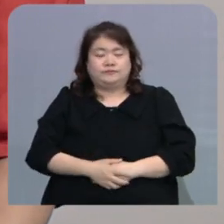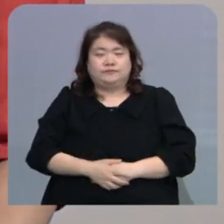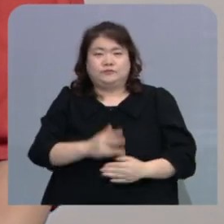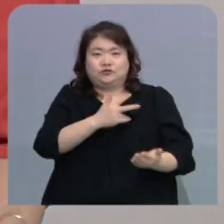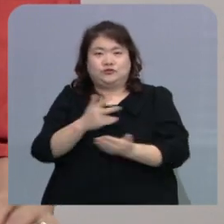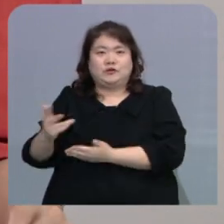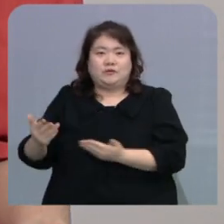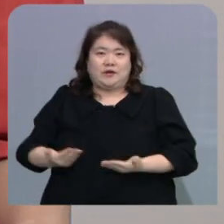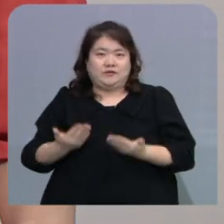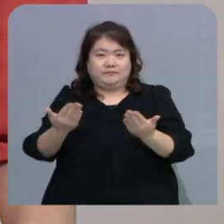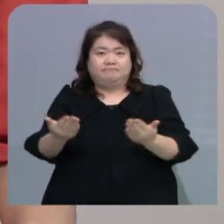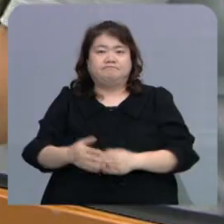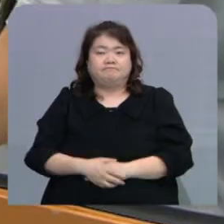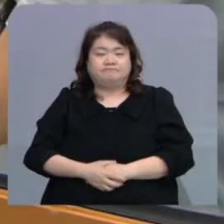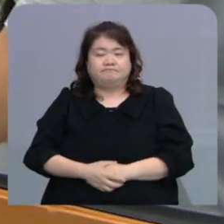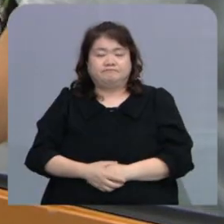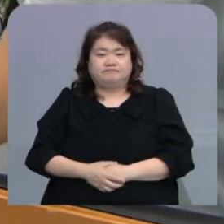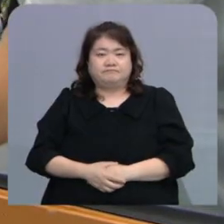취재했습니다.